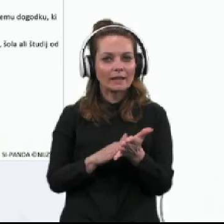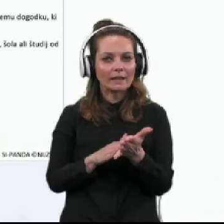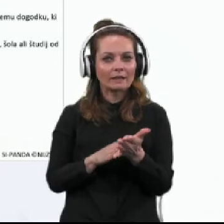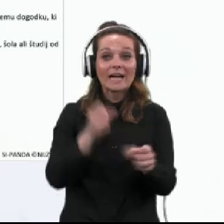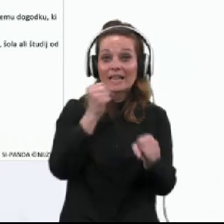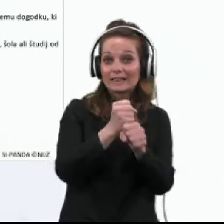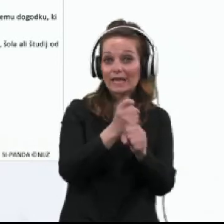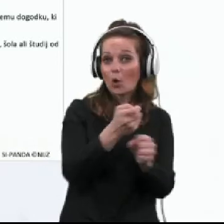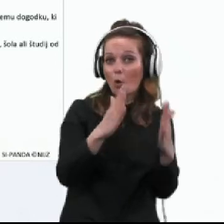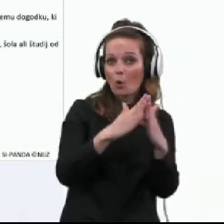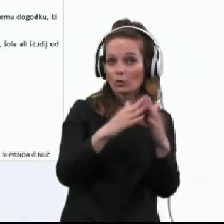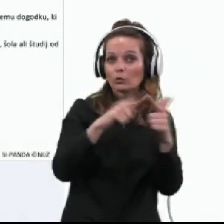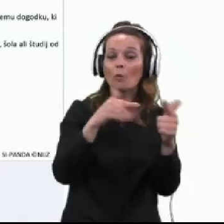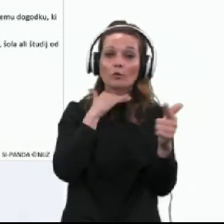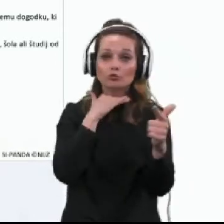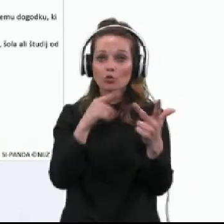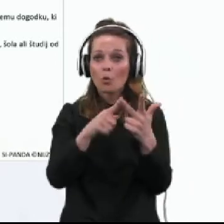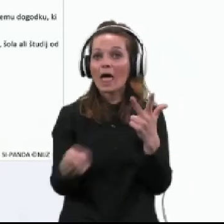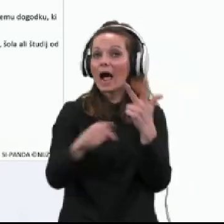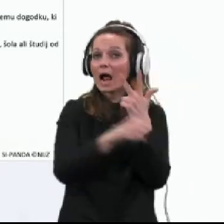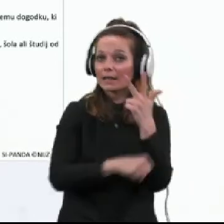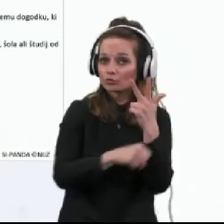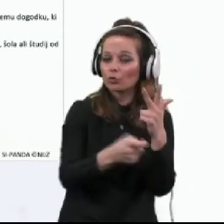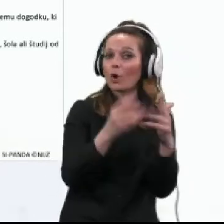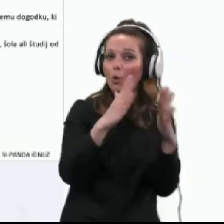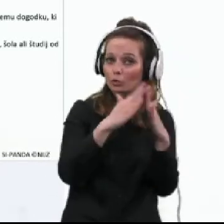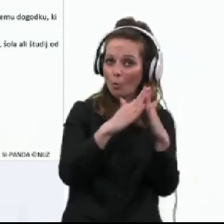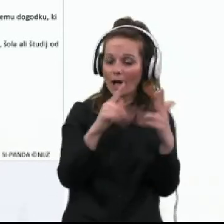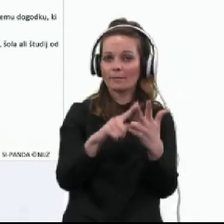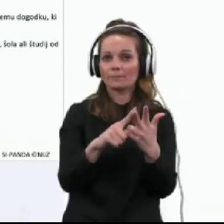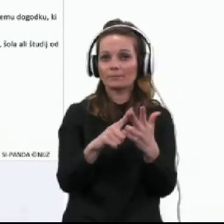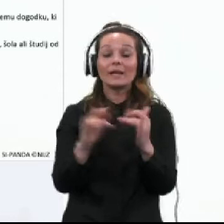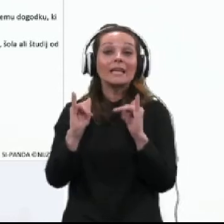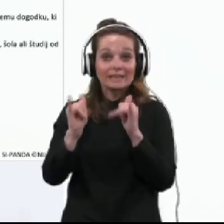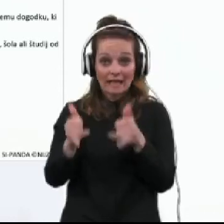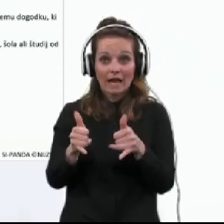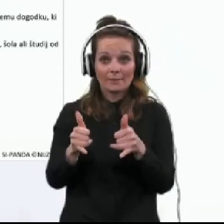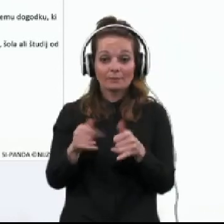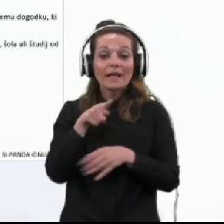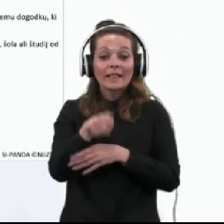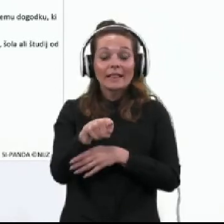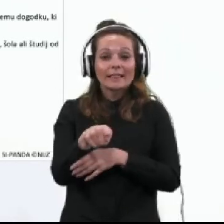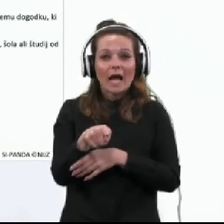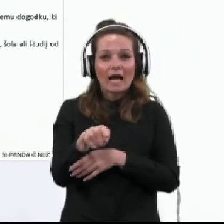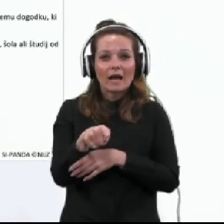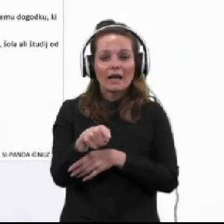delo od doma, šolo ali študi od doma, tako da se ta